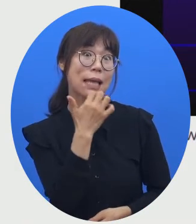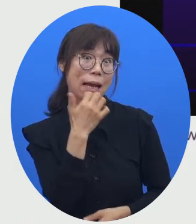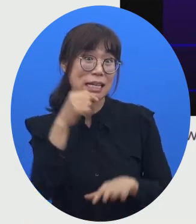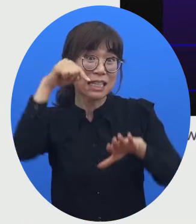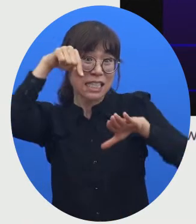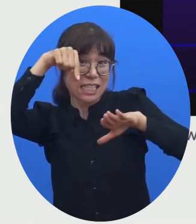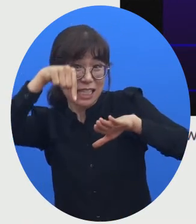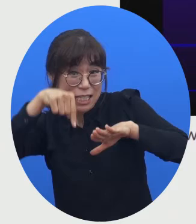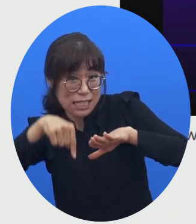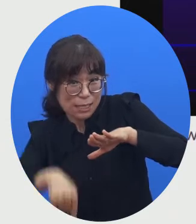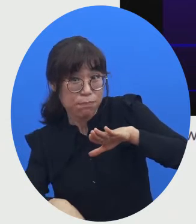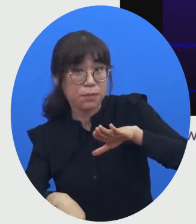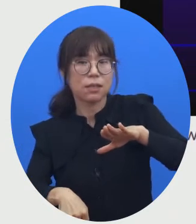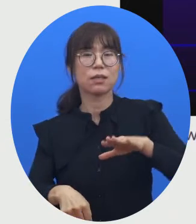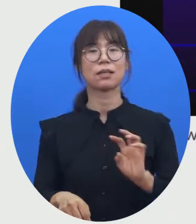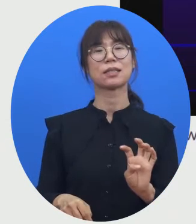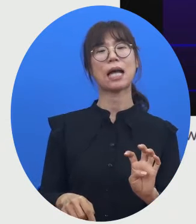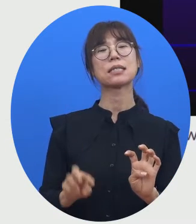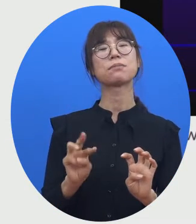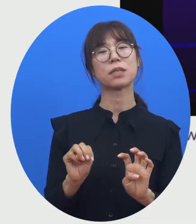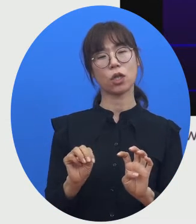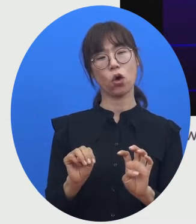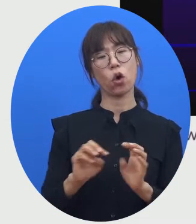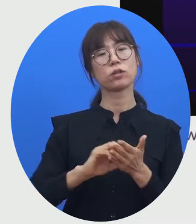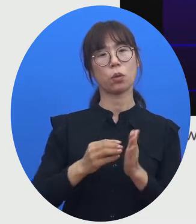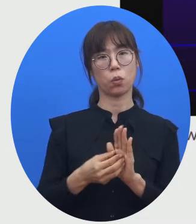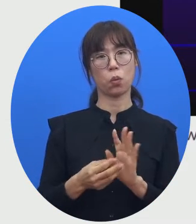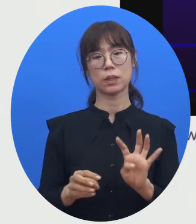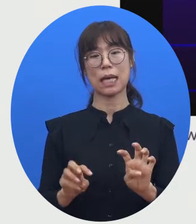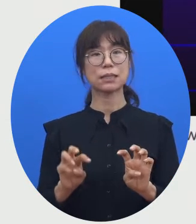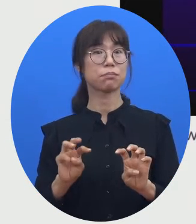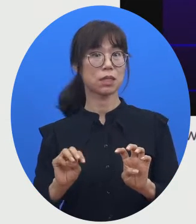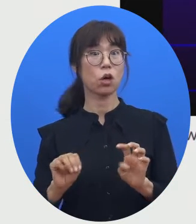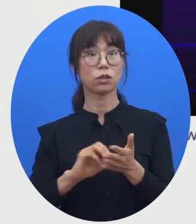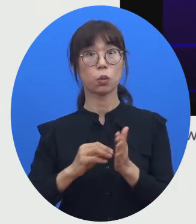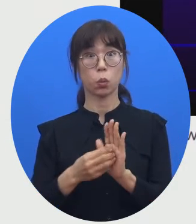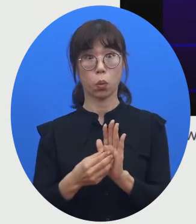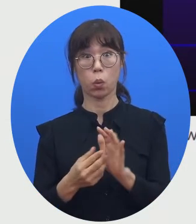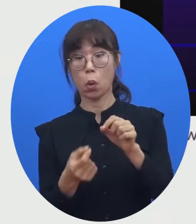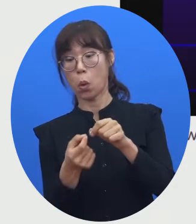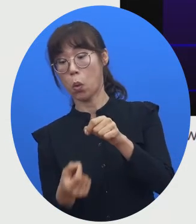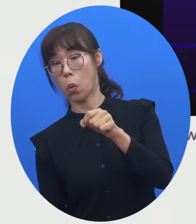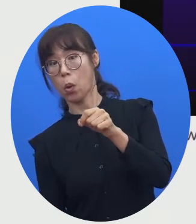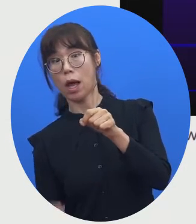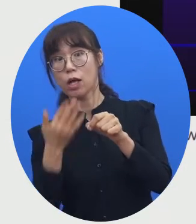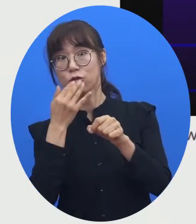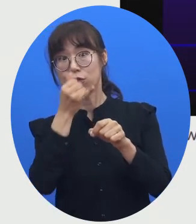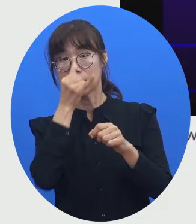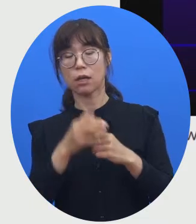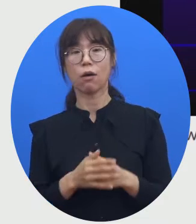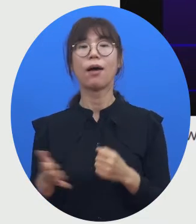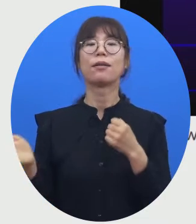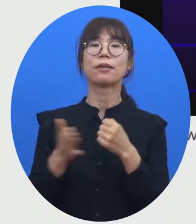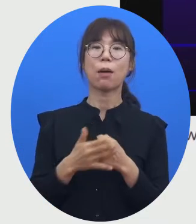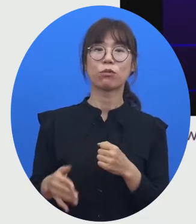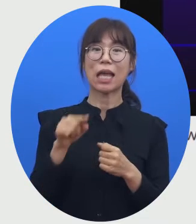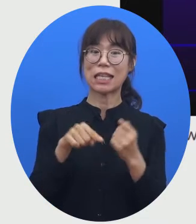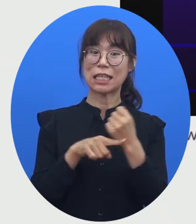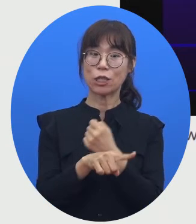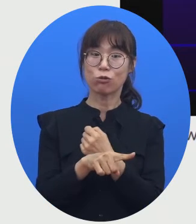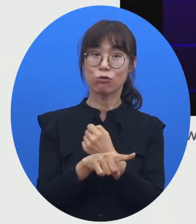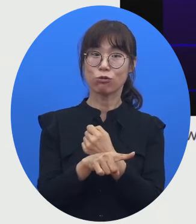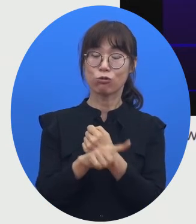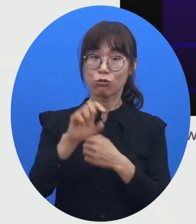깊게 들어가는데 40m 정도를 들어가는 게 눈에 보이죠. 사실은 이 이유 때문에 바다가 푸른색으로